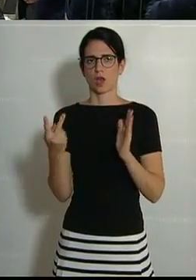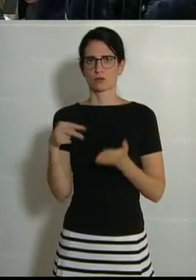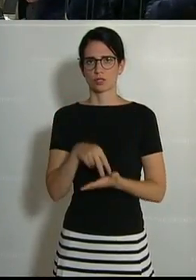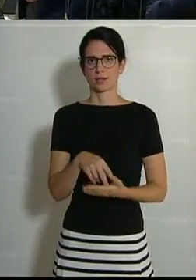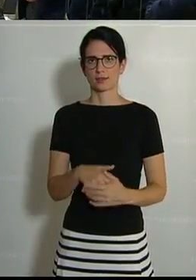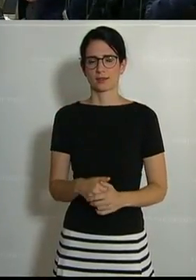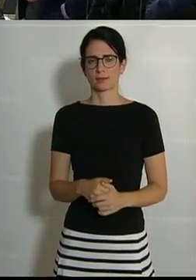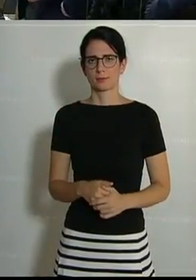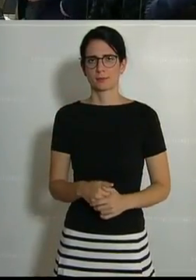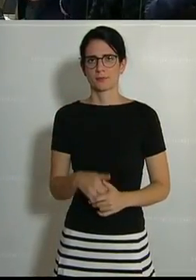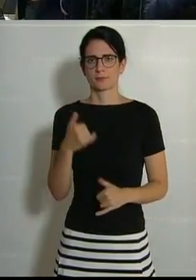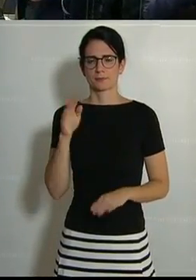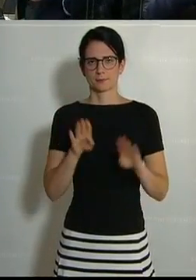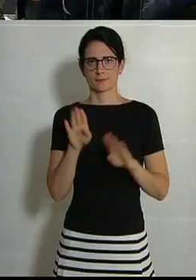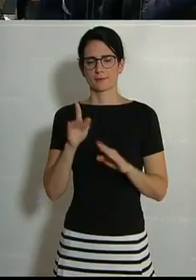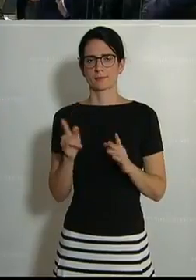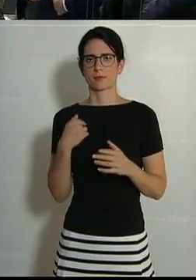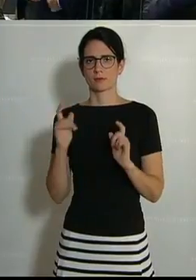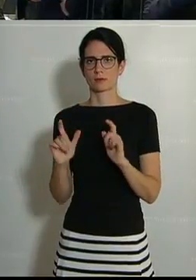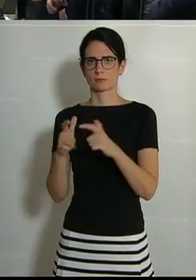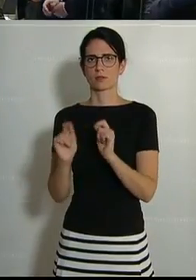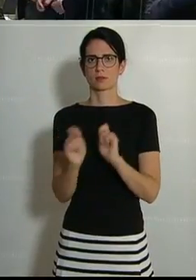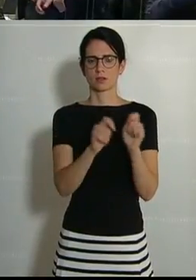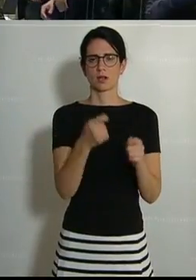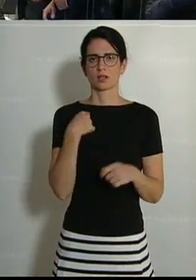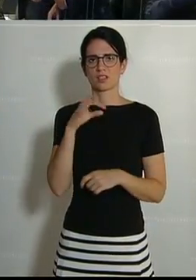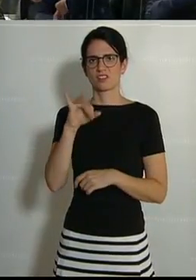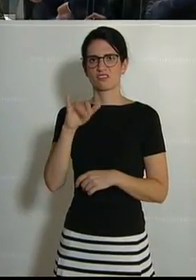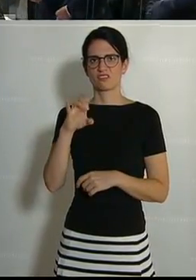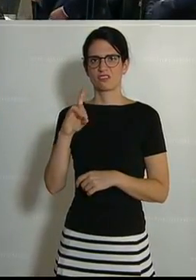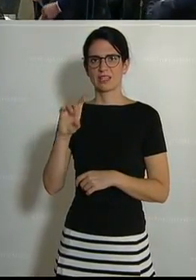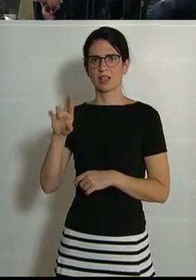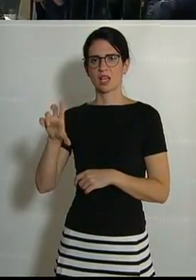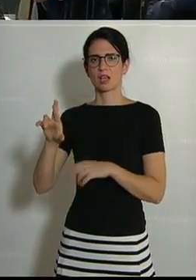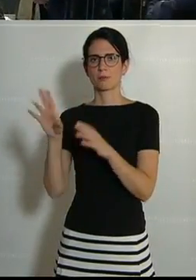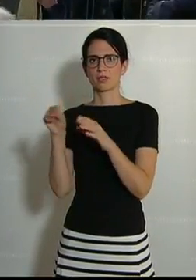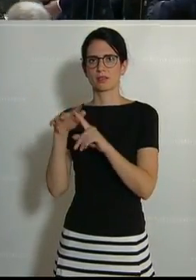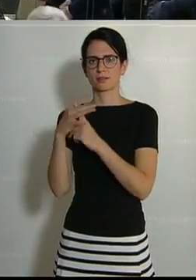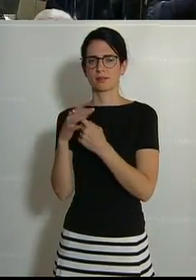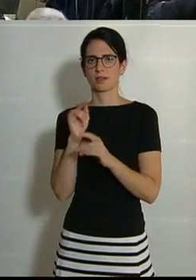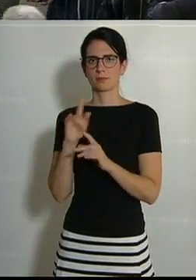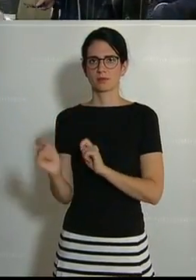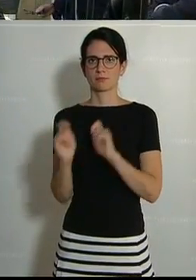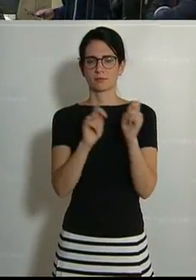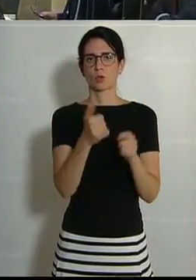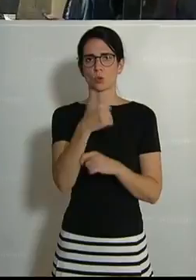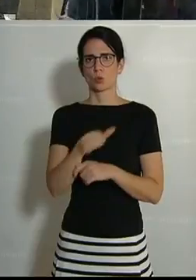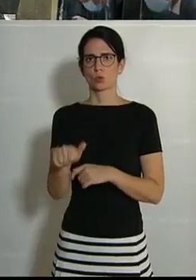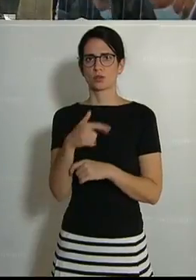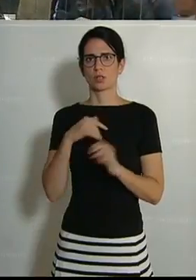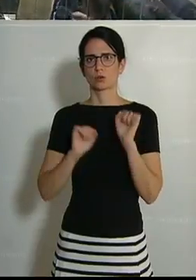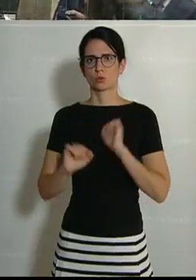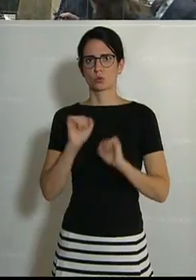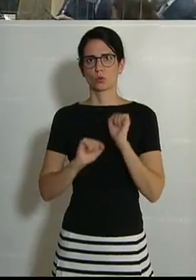Wir gelangen nun zu der Abstimmung über den Entschließungsantrag der Abgeordneten Fiedler. Kolleginnen und Kollegen betreffend Aufnahme von 100 besonders